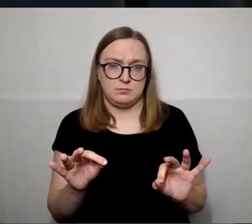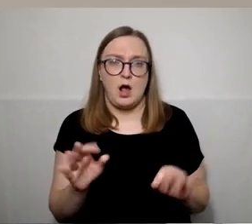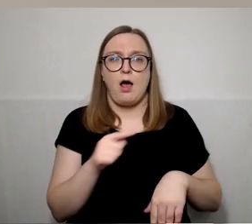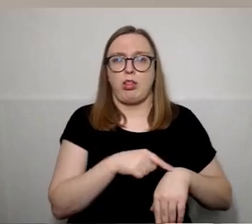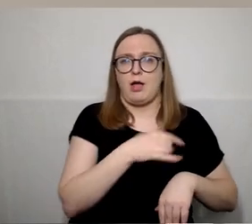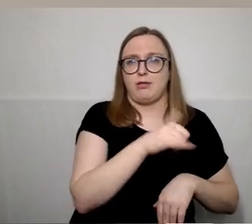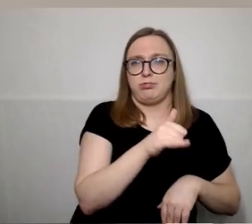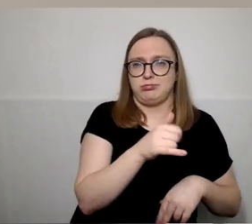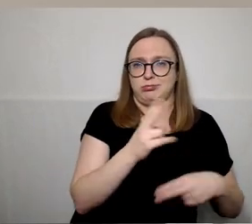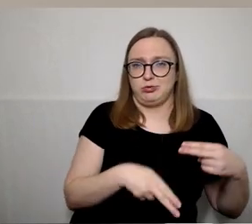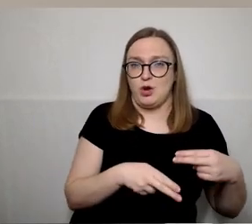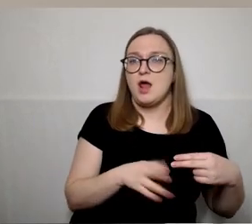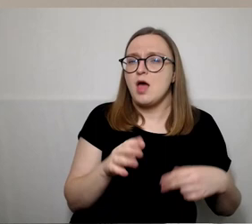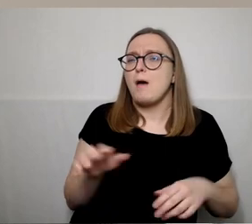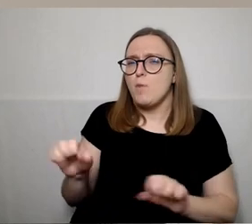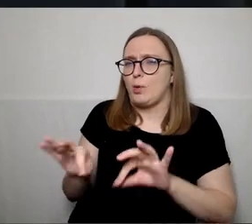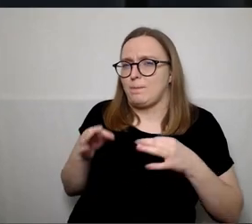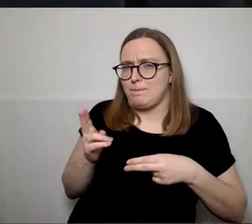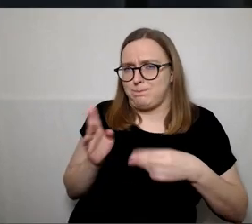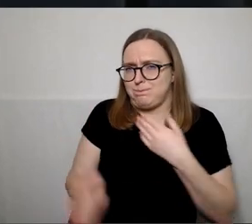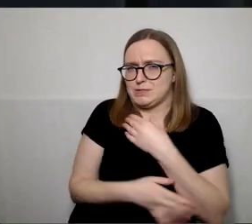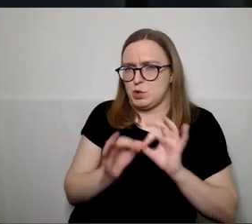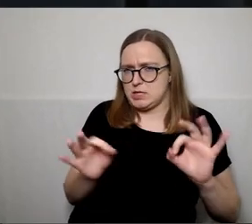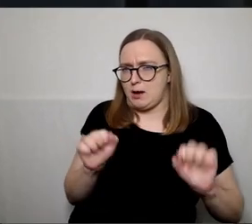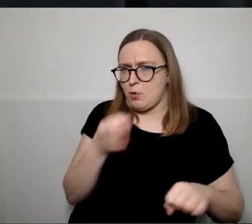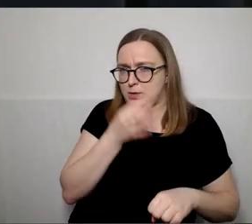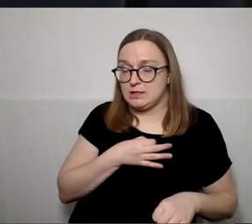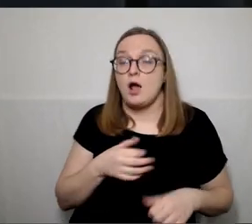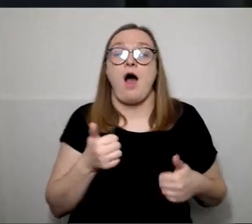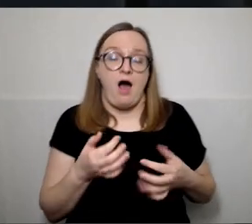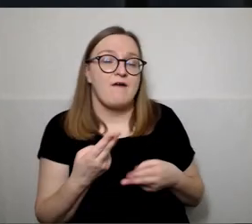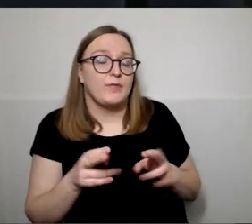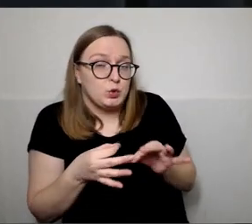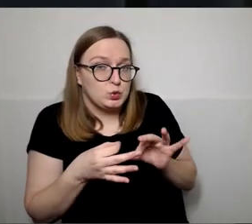Pasakykit, siūlymas būtų, ryškia,